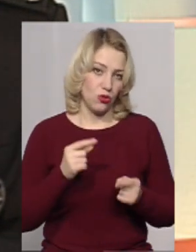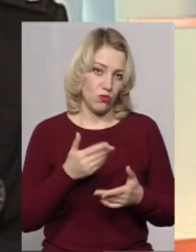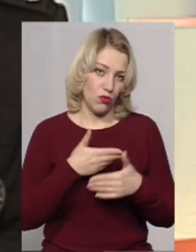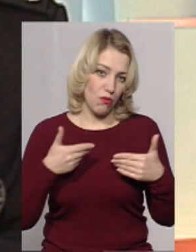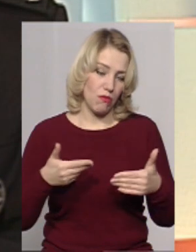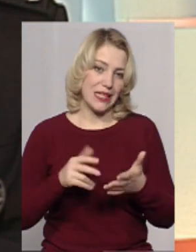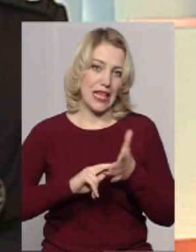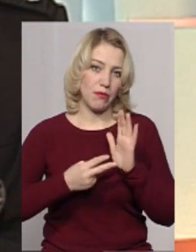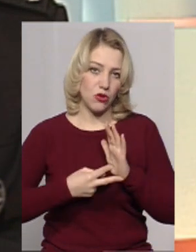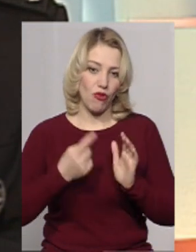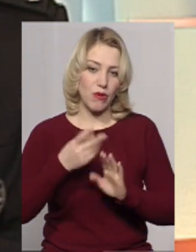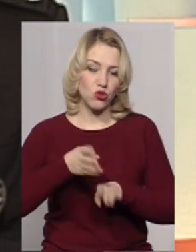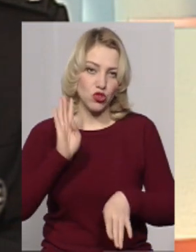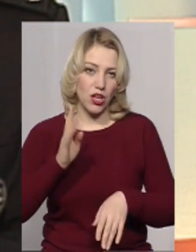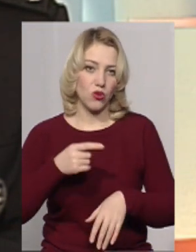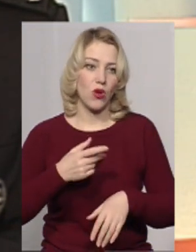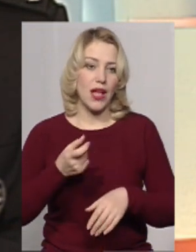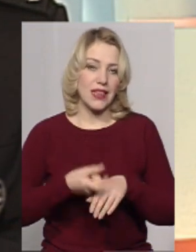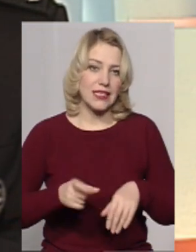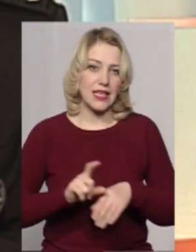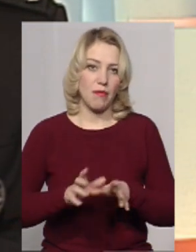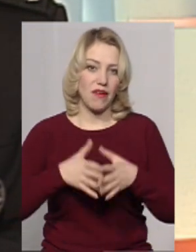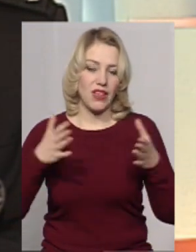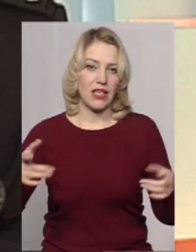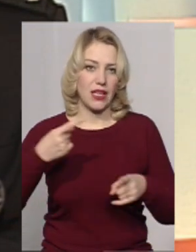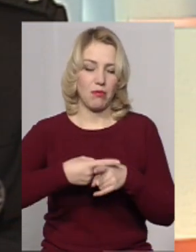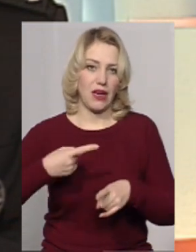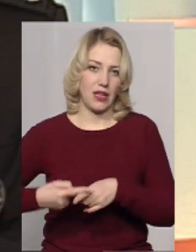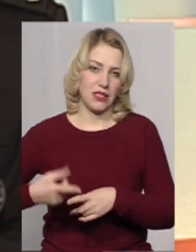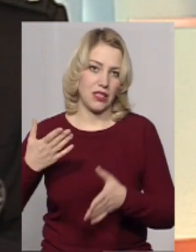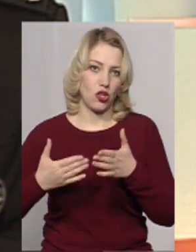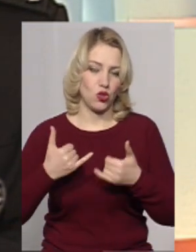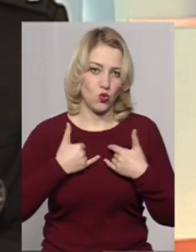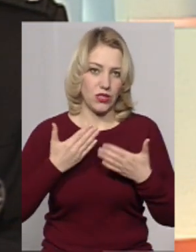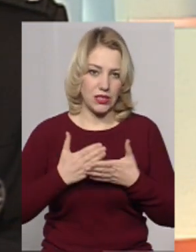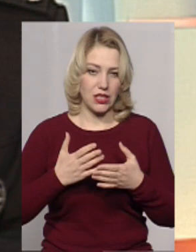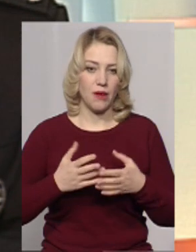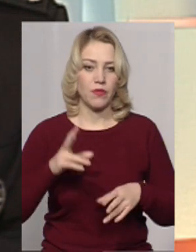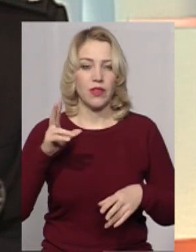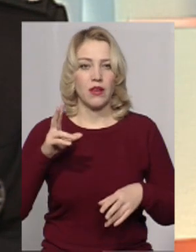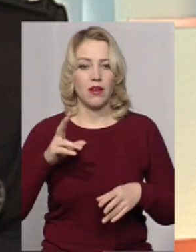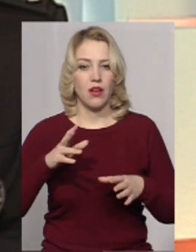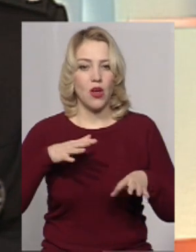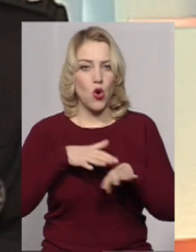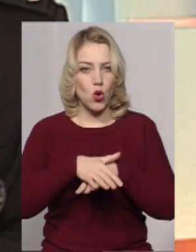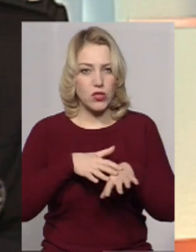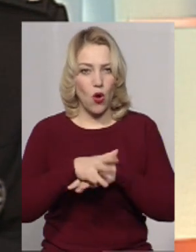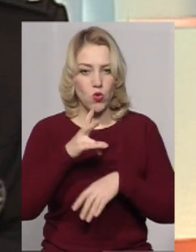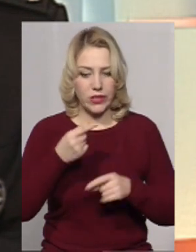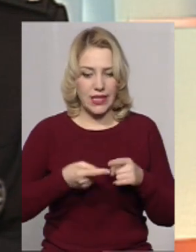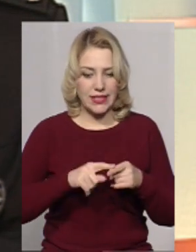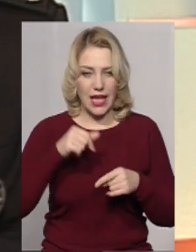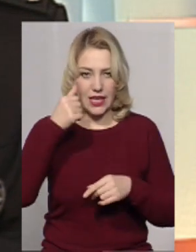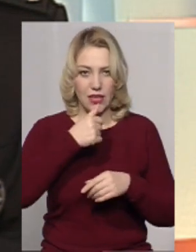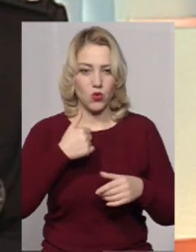запланували, в першу чергу, на самих великих перехрестях. Тобто, якщо в нас є ще розрахунок на цей рік, і в нас є велика